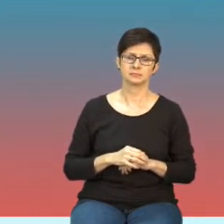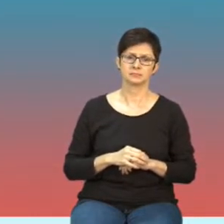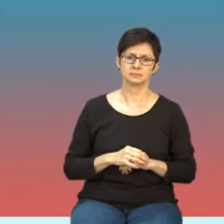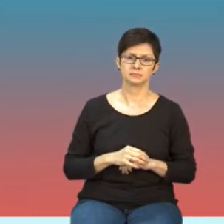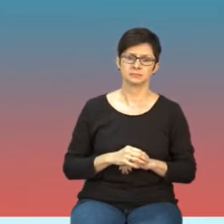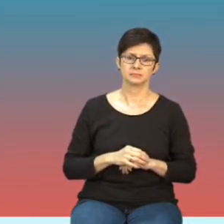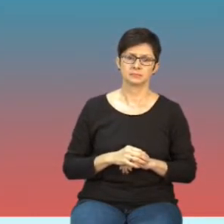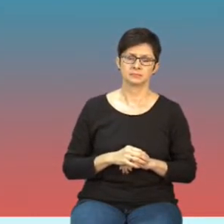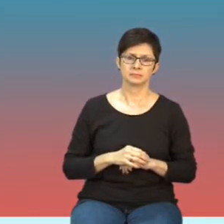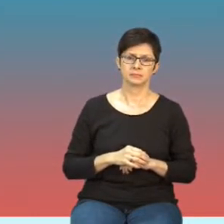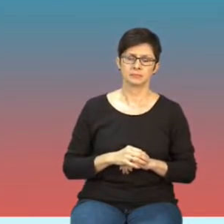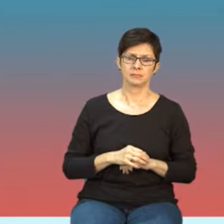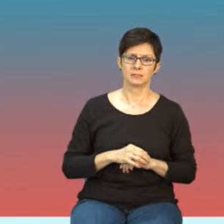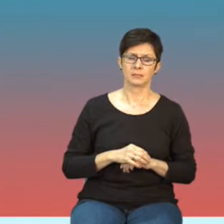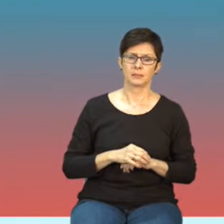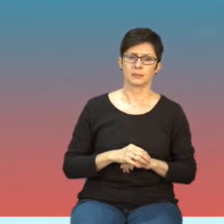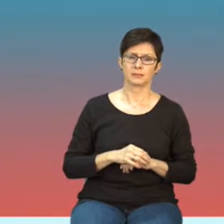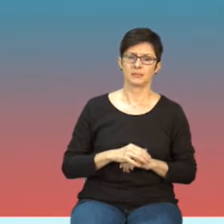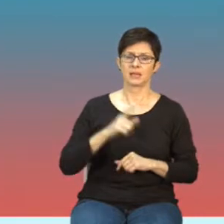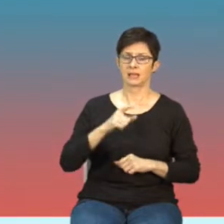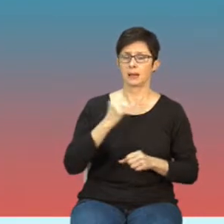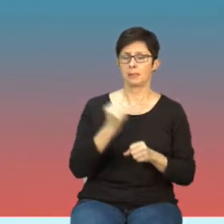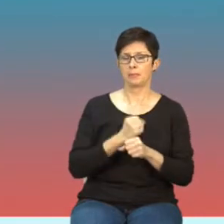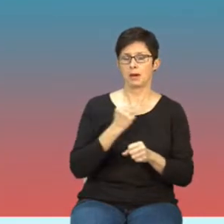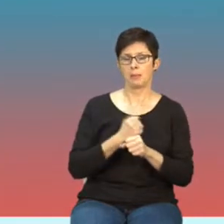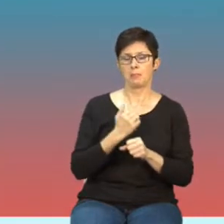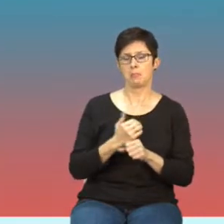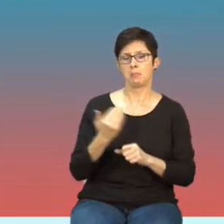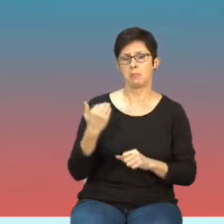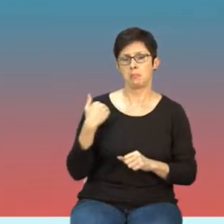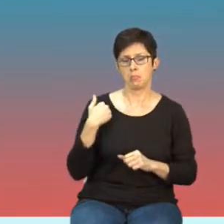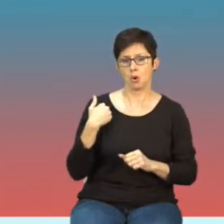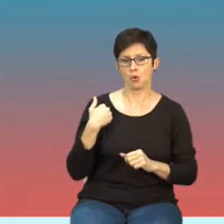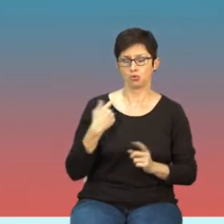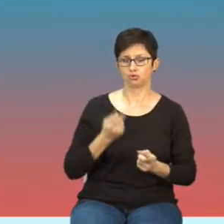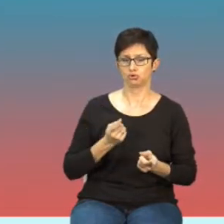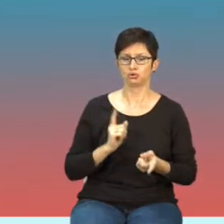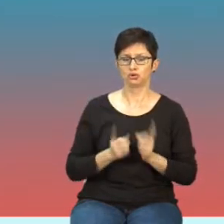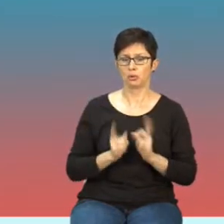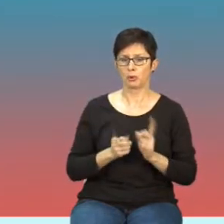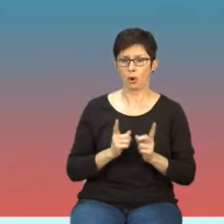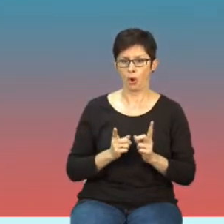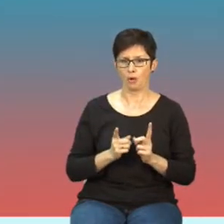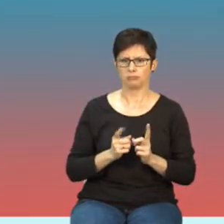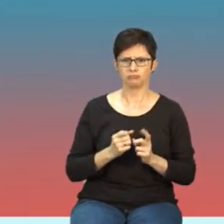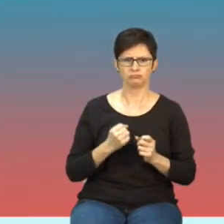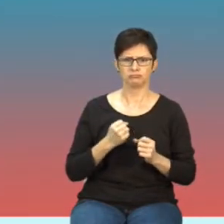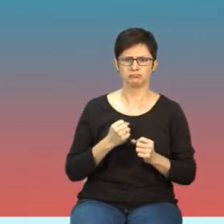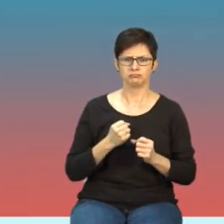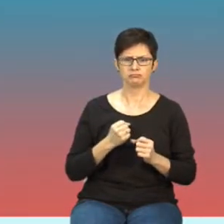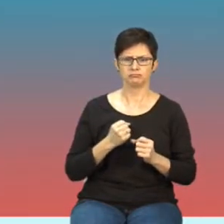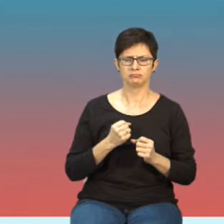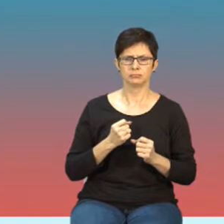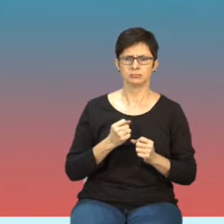Ponieważ te prace były szybkie, że tak powiem, intensywne,